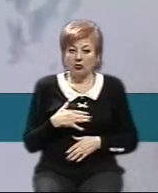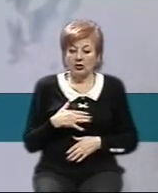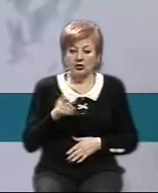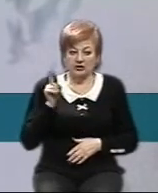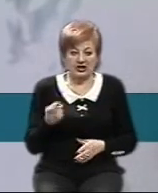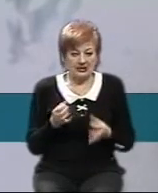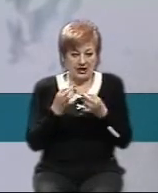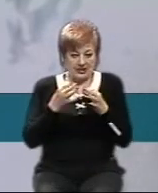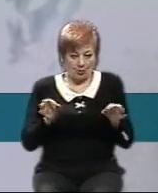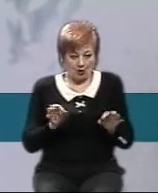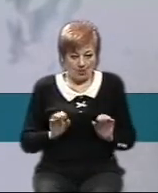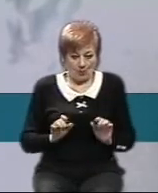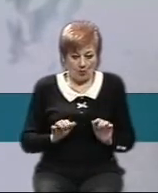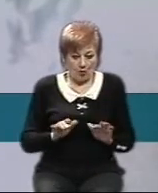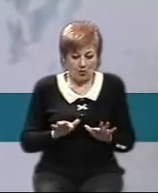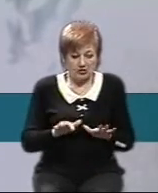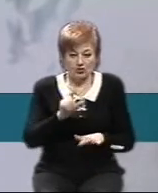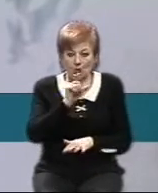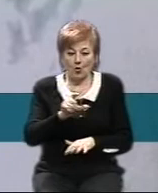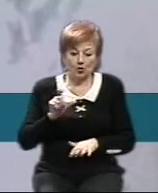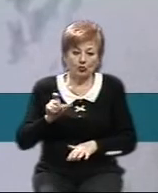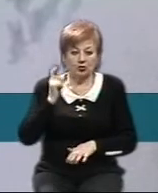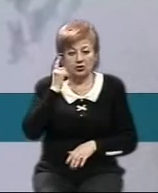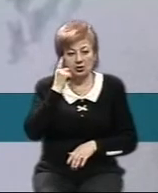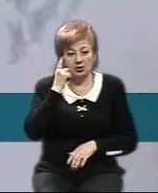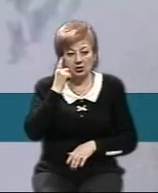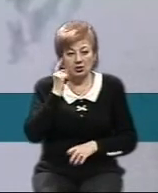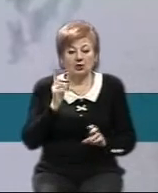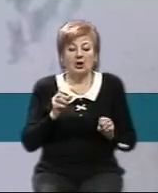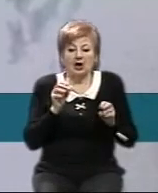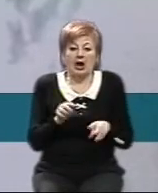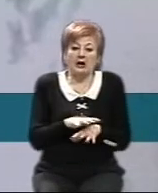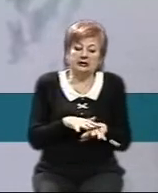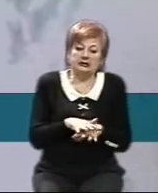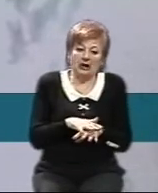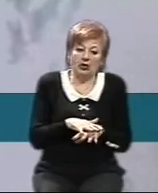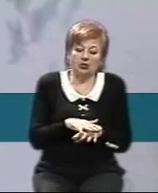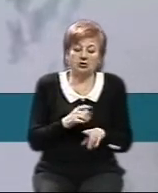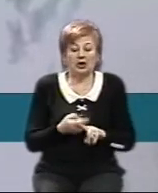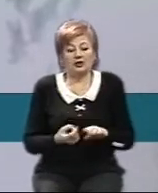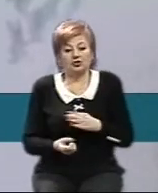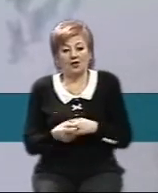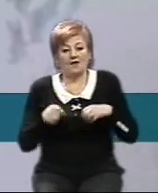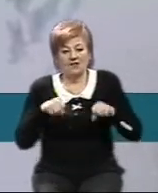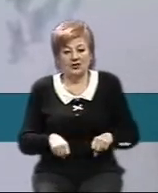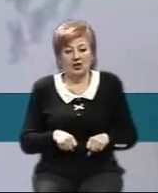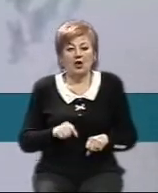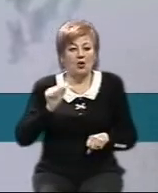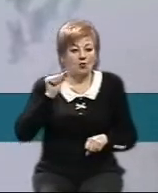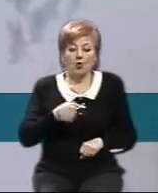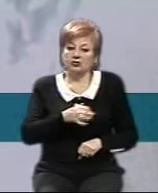демократичних процесів, які громадяни України, як народ і як джерело влади, мають право ними